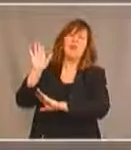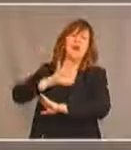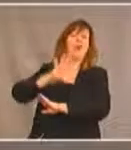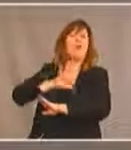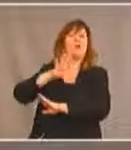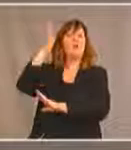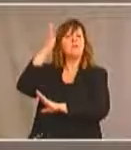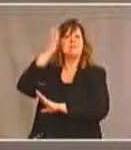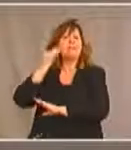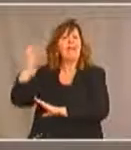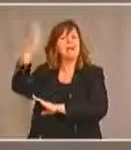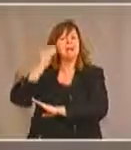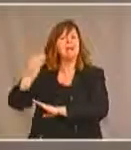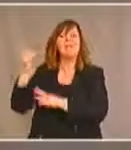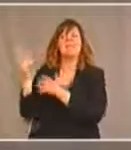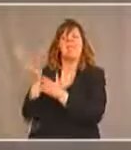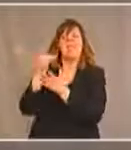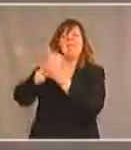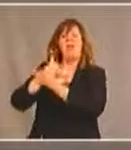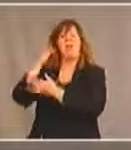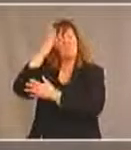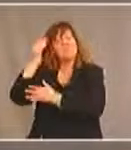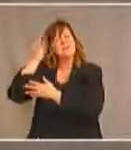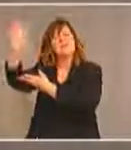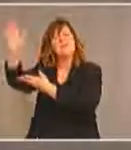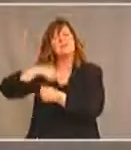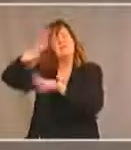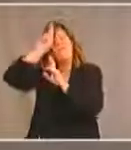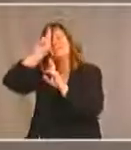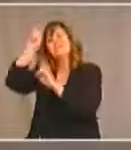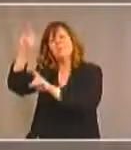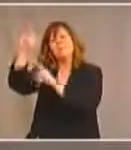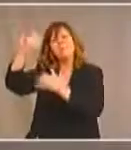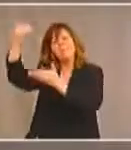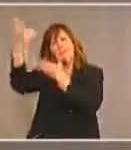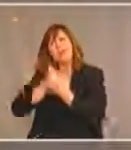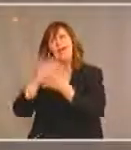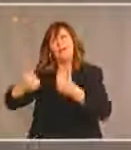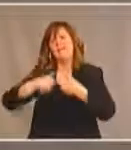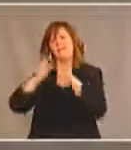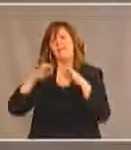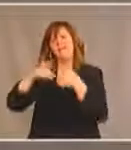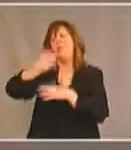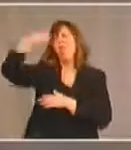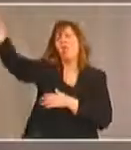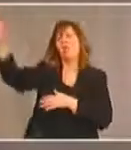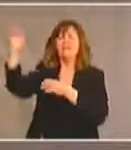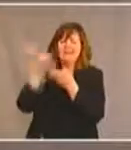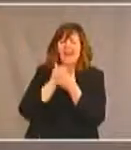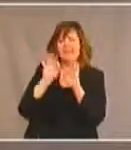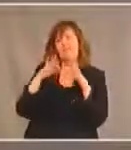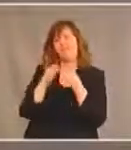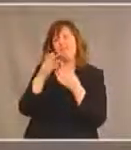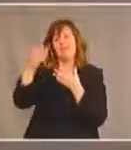au fil des temps et méritent les meilleurs soins possibles et de rester parmi leurs êtres chers et leurs familles. Merci. Merci